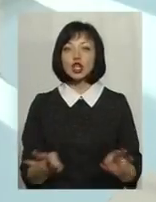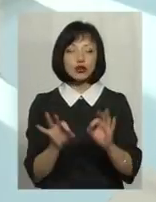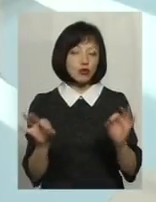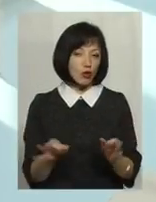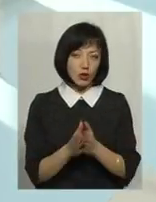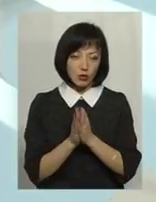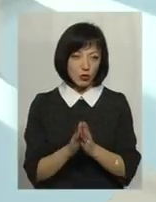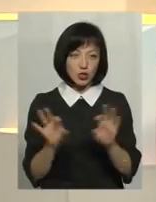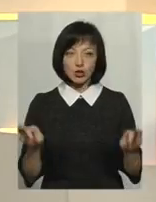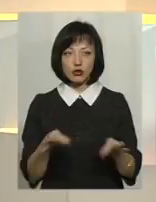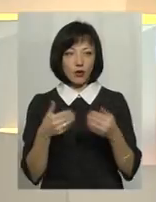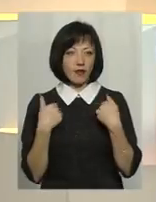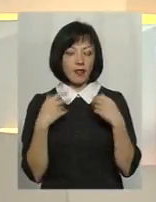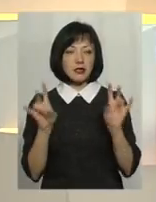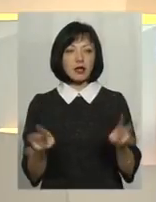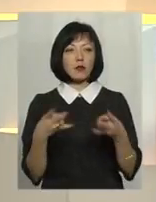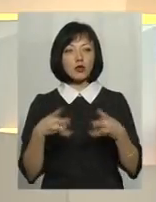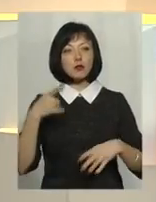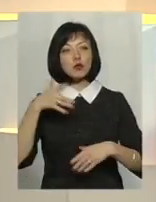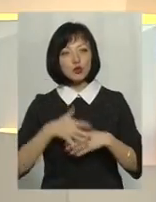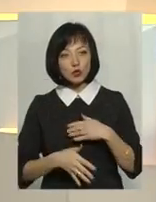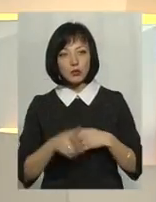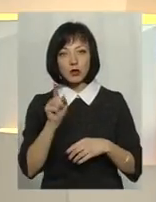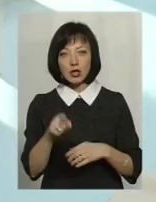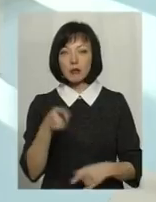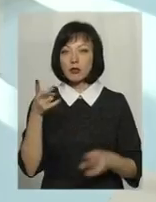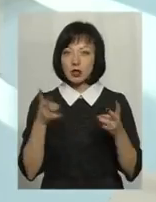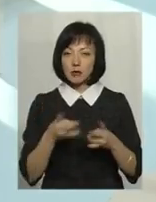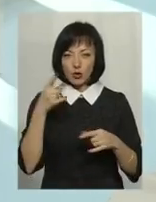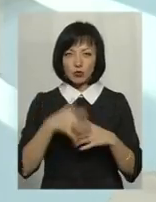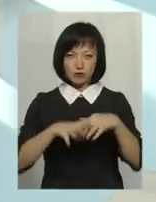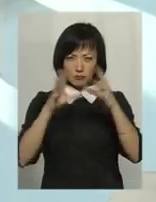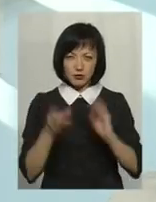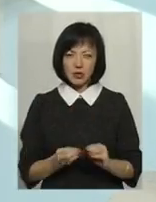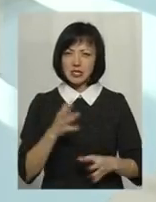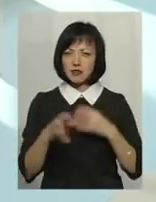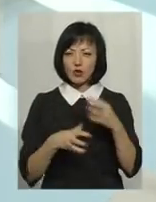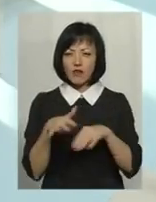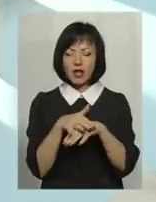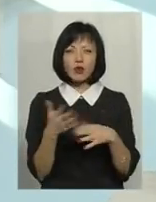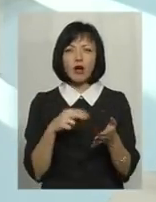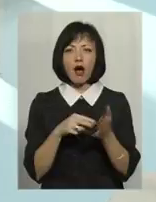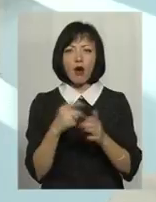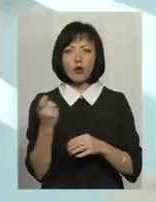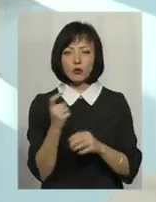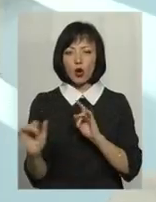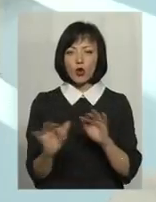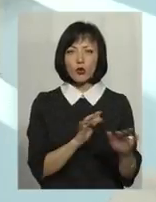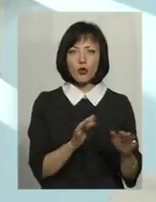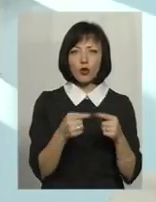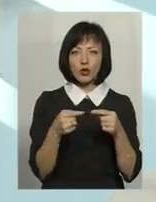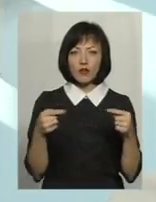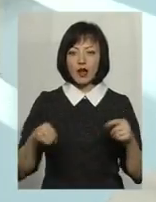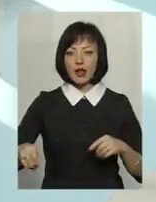просять, їм нічого від нас не потрібно. Зрозуміло, що їм потрібно розуміти взагально світовий ринок економіки і руху товарів.